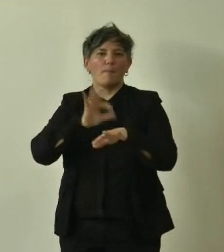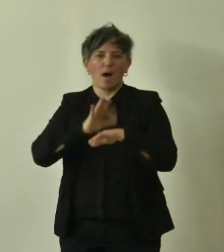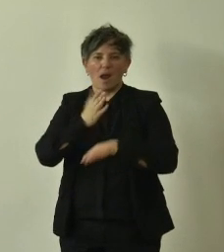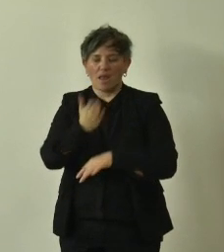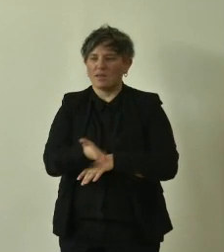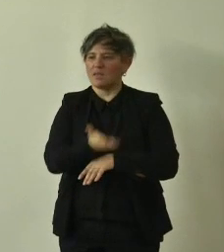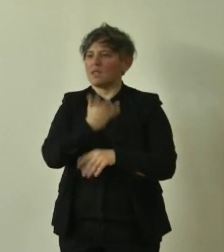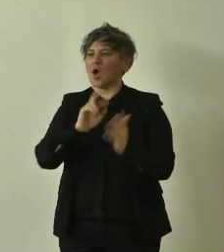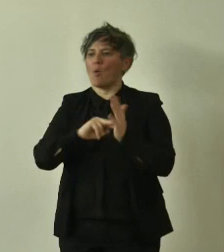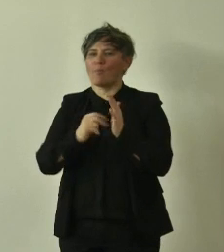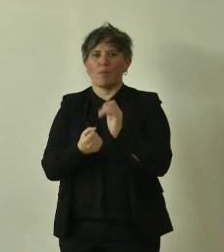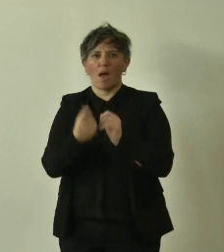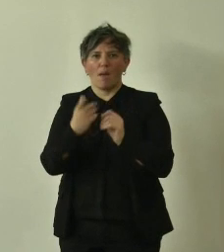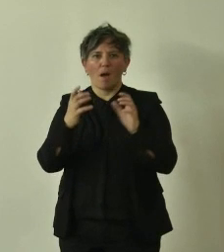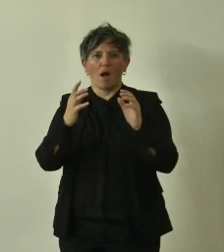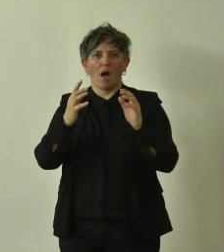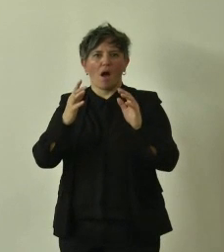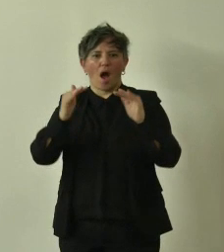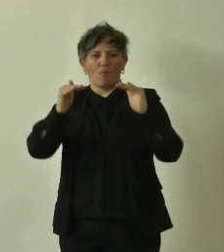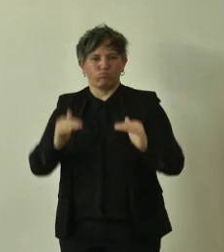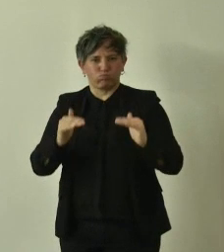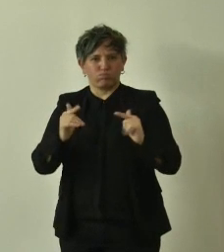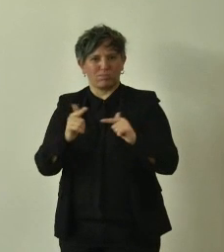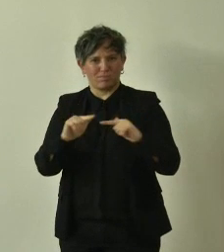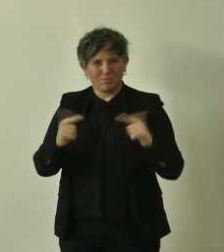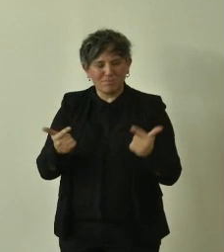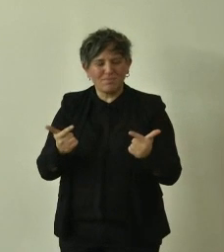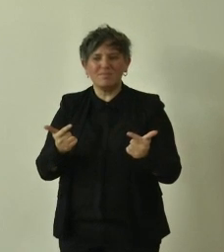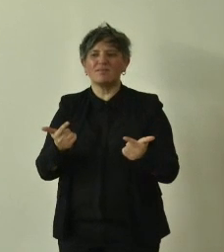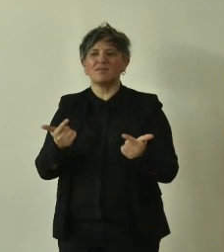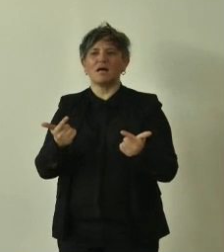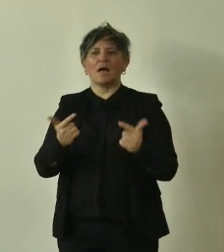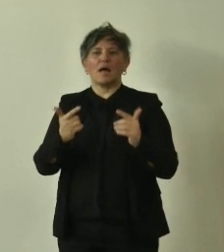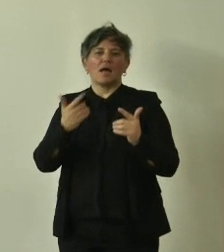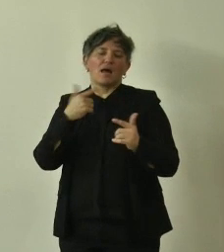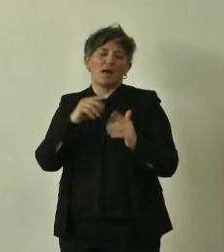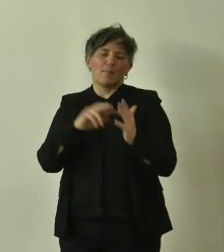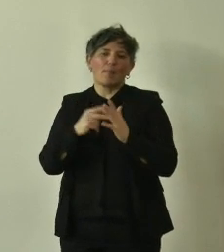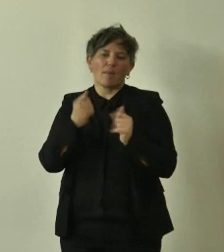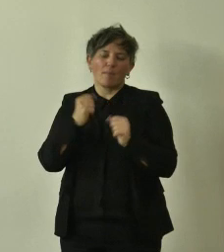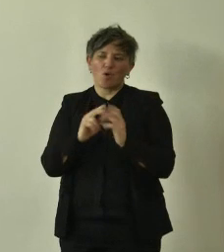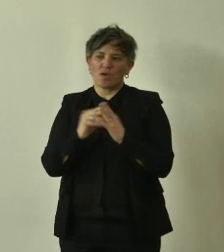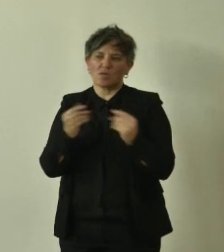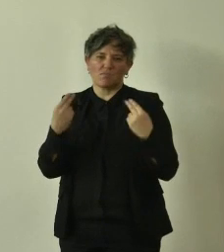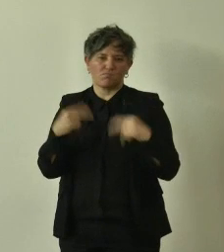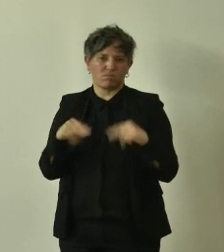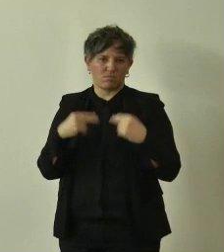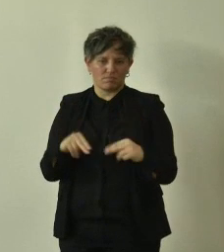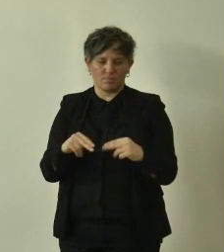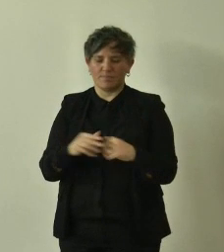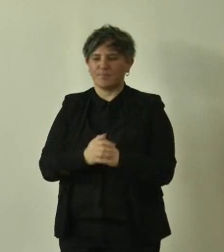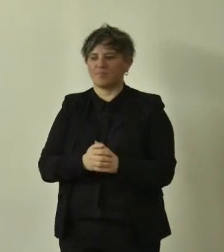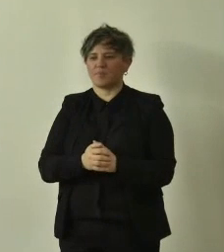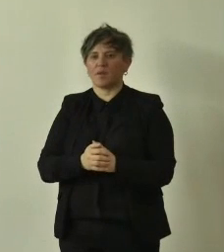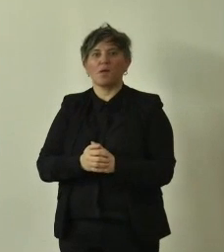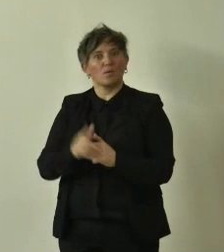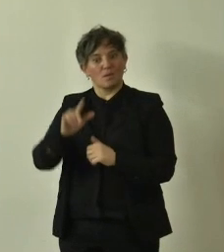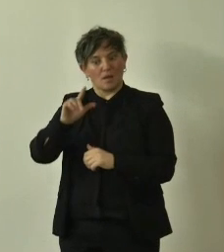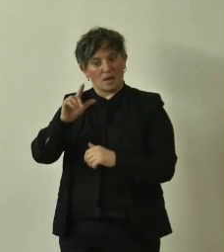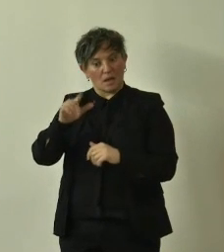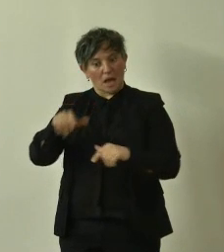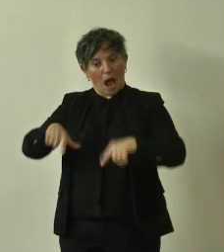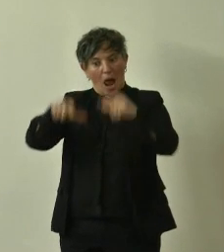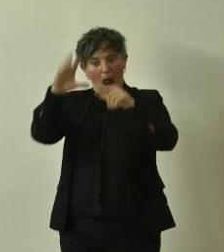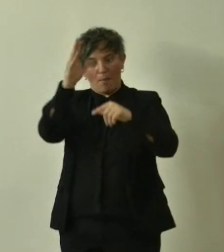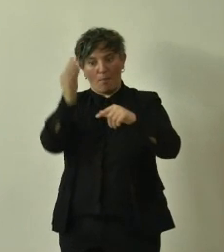possono avere problemi di staticità e non sempre questi problemi sono risolvibili quindi sono sì dei monumenti, ma essendo dei monumenti